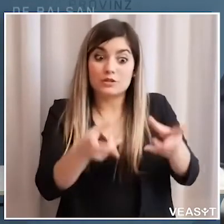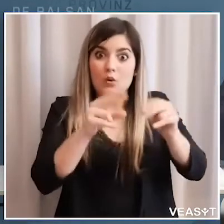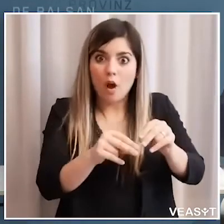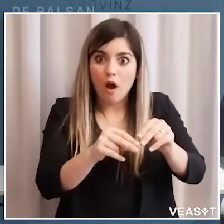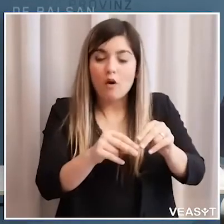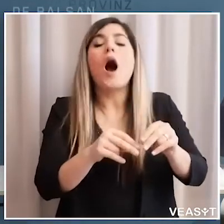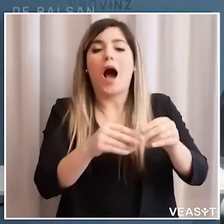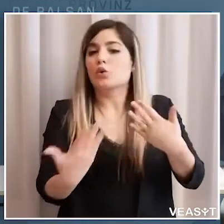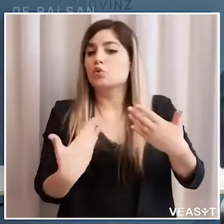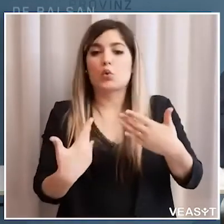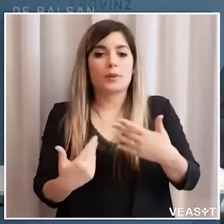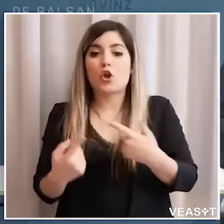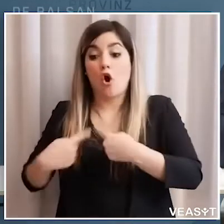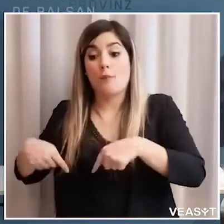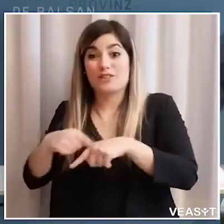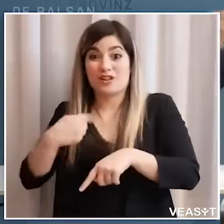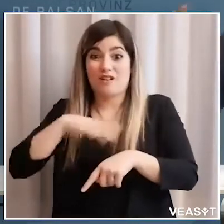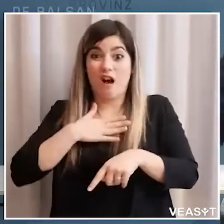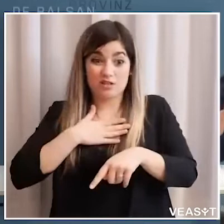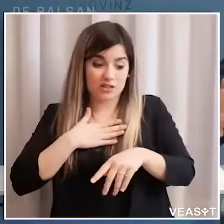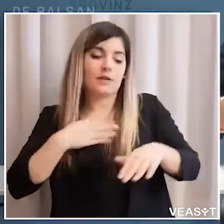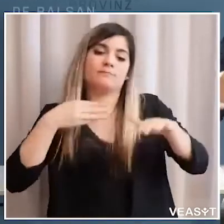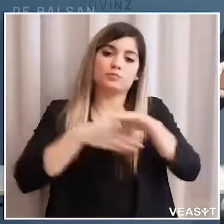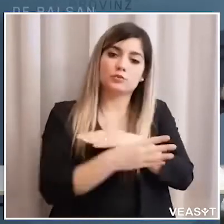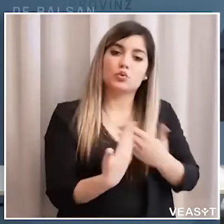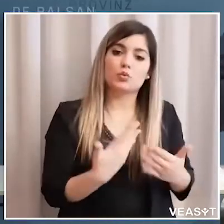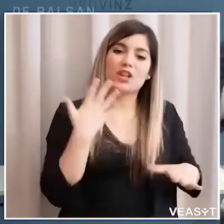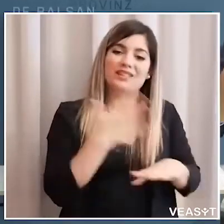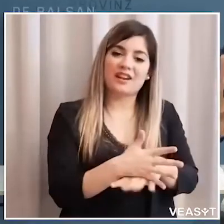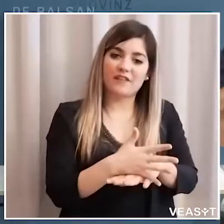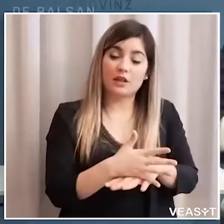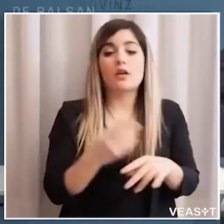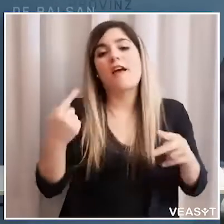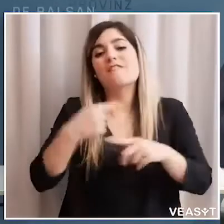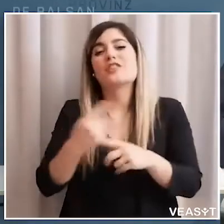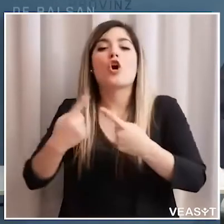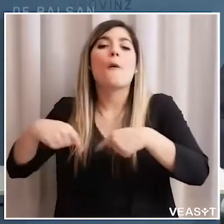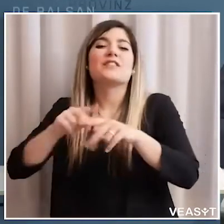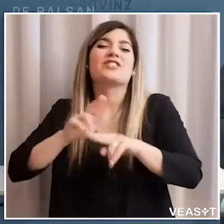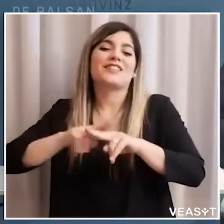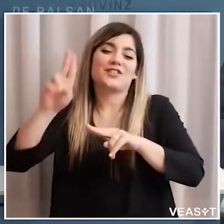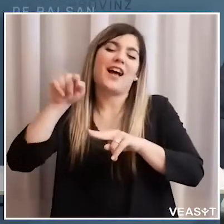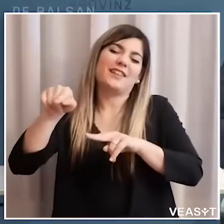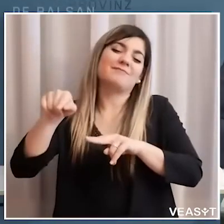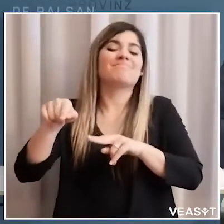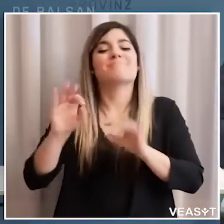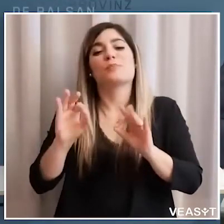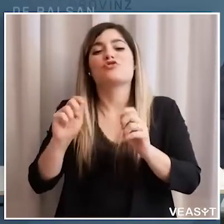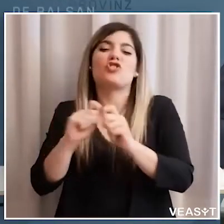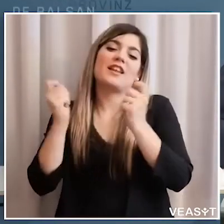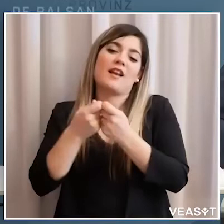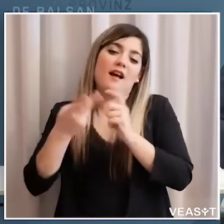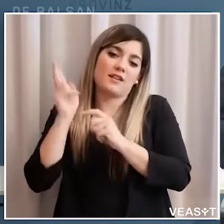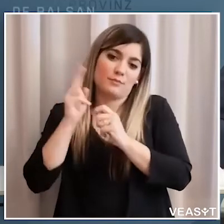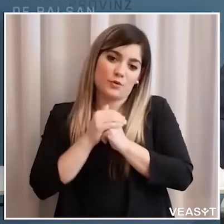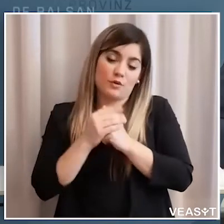nostra commissione a poter dare subito le indicazioni mentre l'altra si occupa più dei sviluppi in termini più generali e questo sarà il